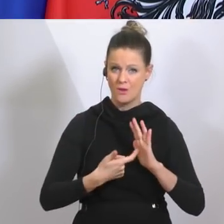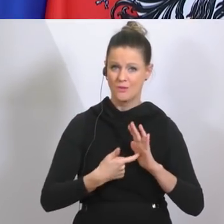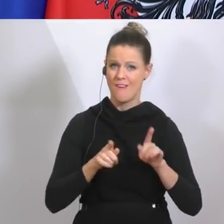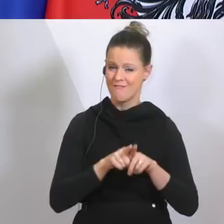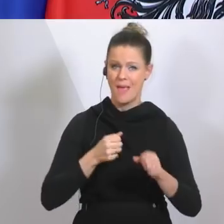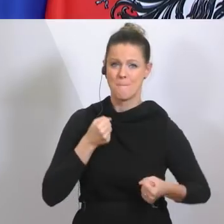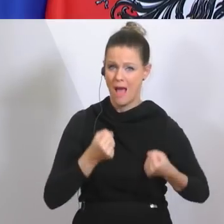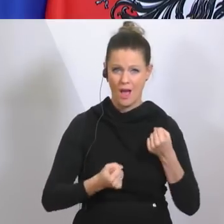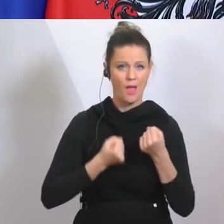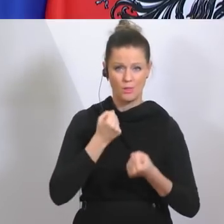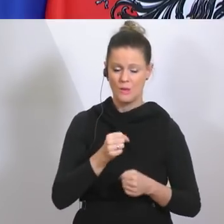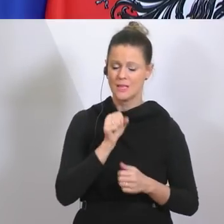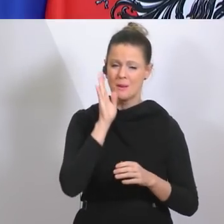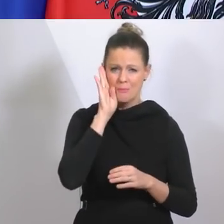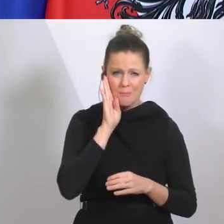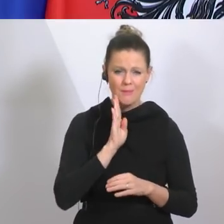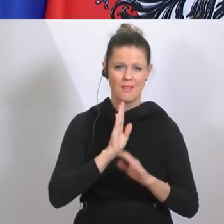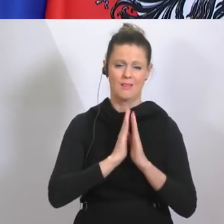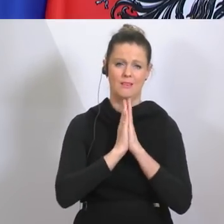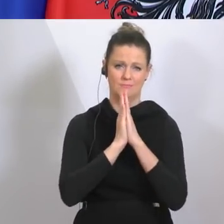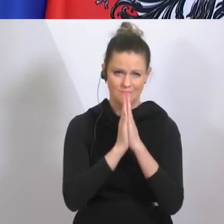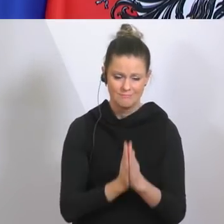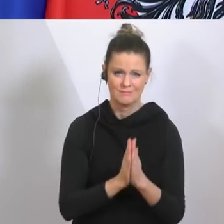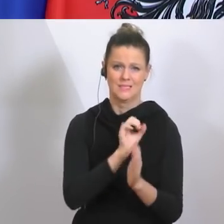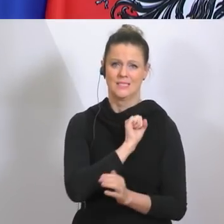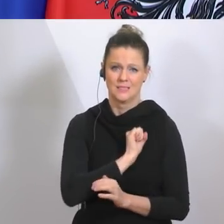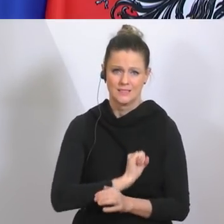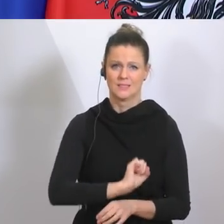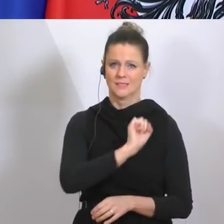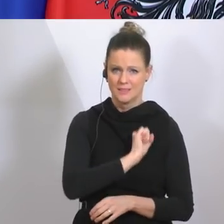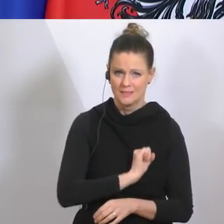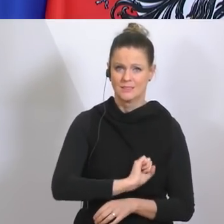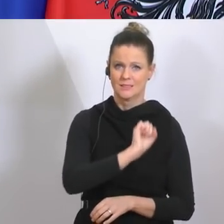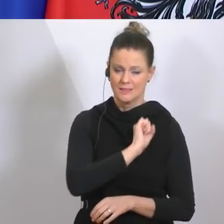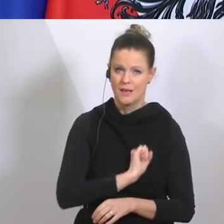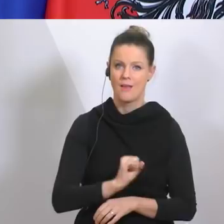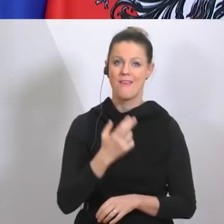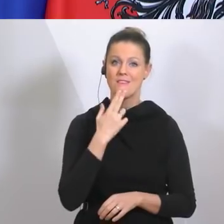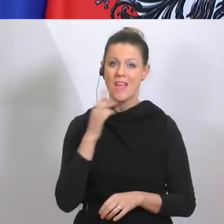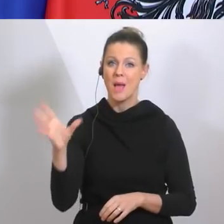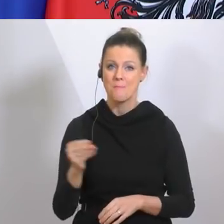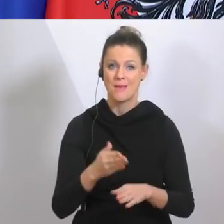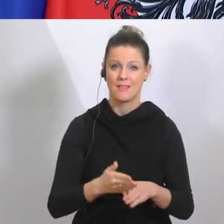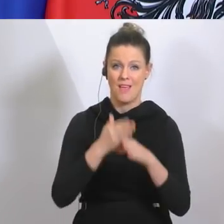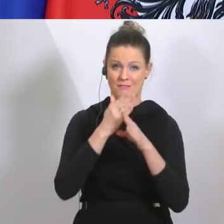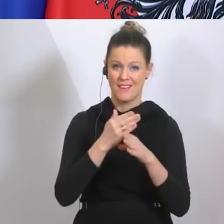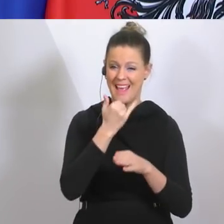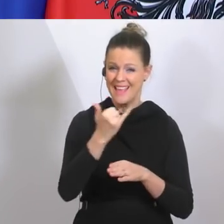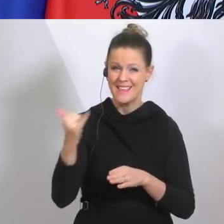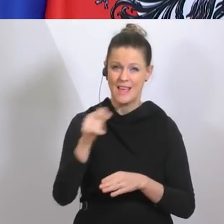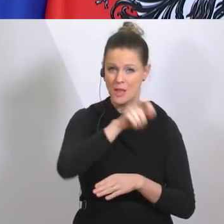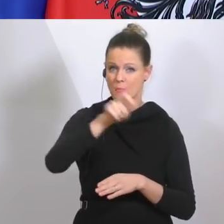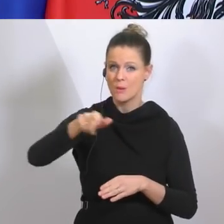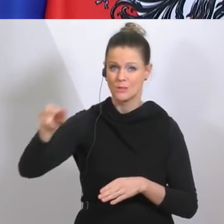unsere klare Bitte ist, halten Sie durch. Jeder, der die Maßnahmen mitträgt, ist ein Lebensretter. Jeder, der die